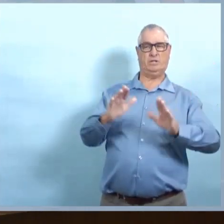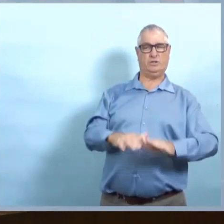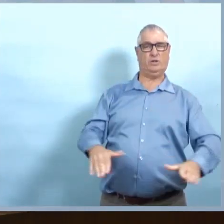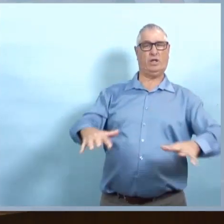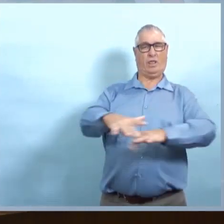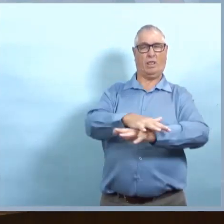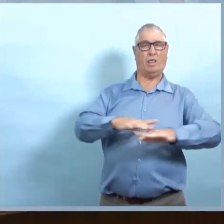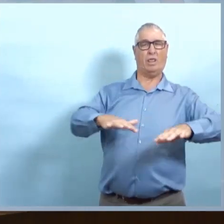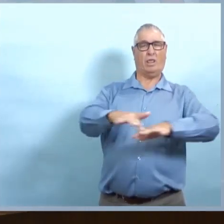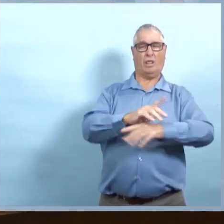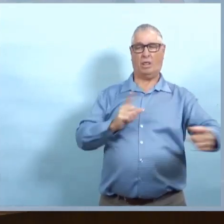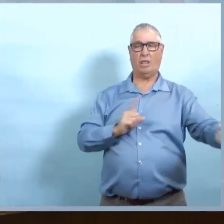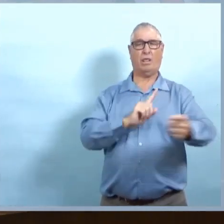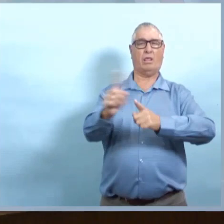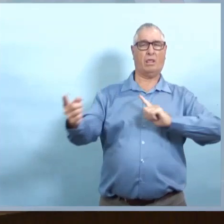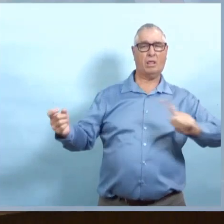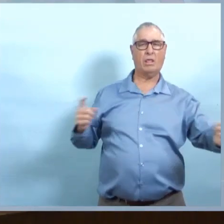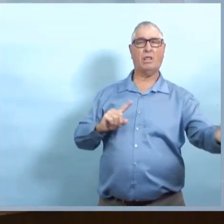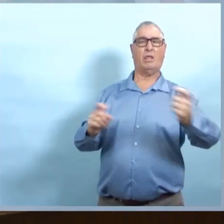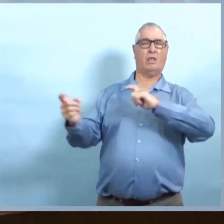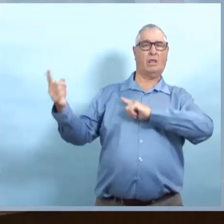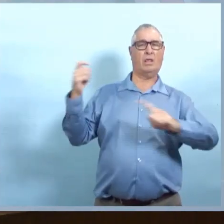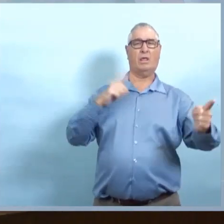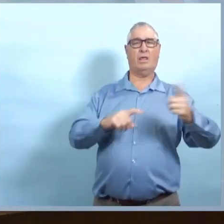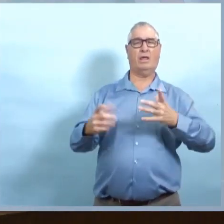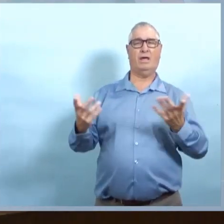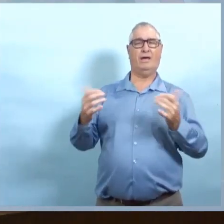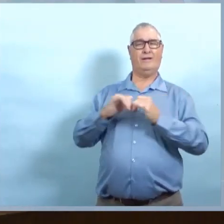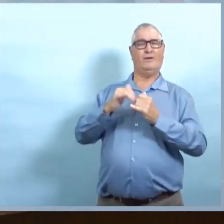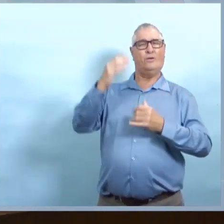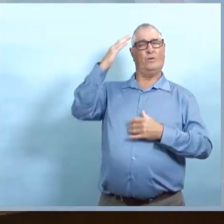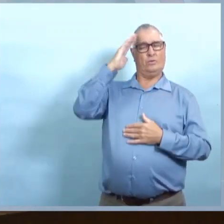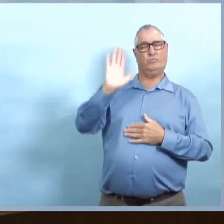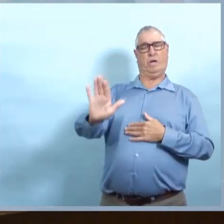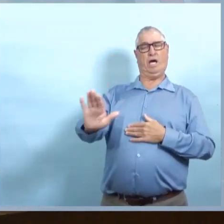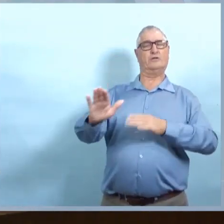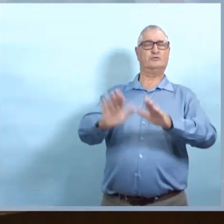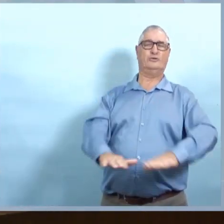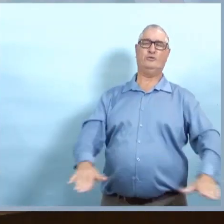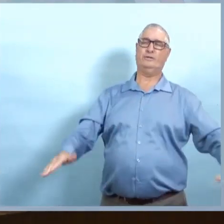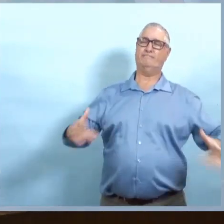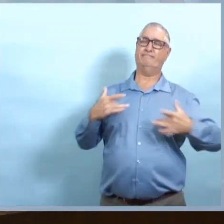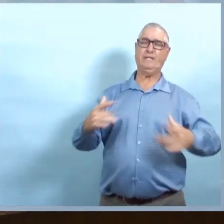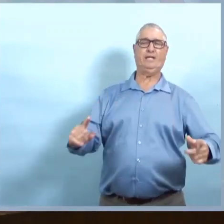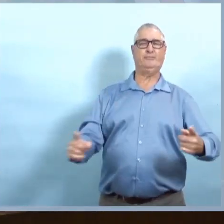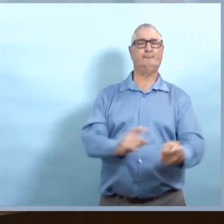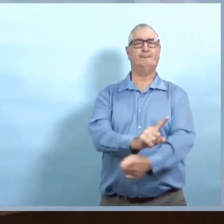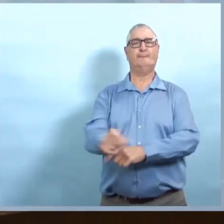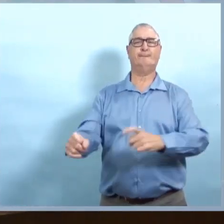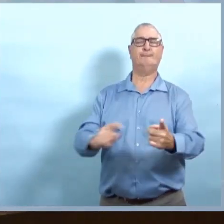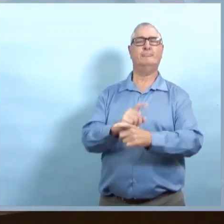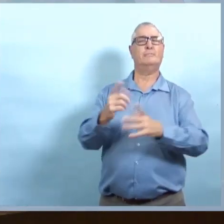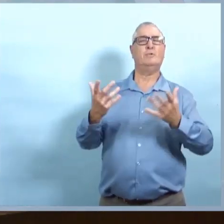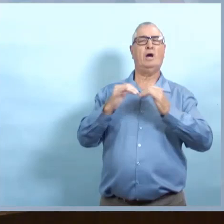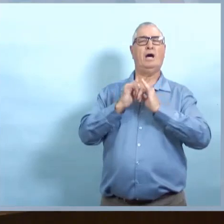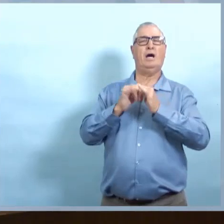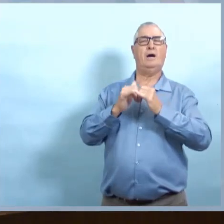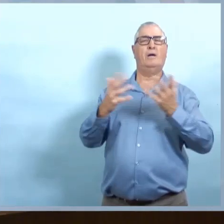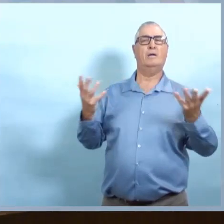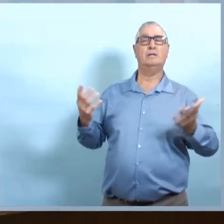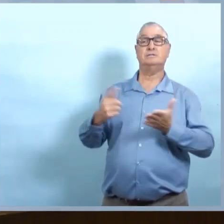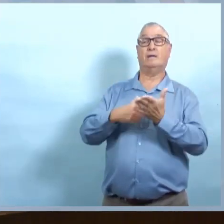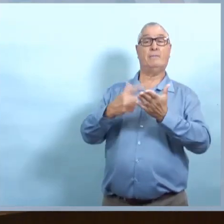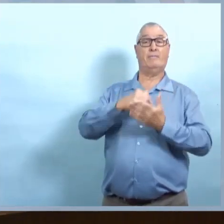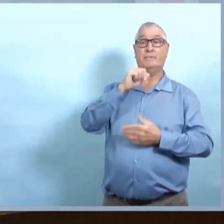non. Comment déterminez-vous qui, en fait, a eu plus de 15 minutes de contact? Parce que les enfants